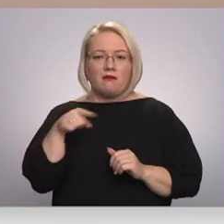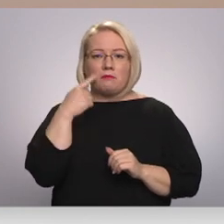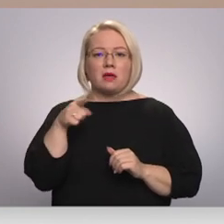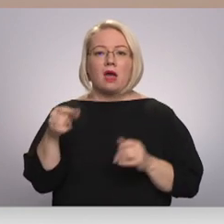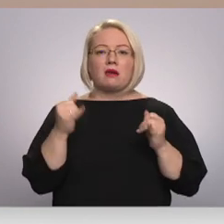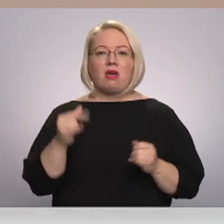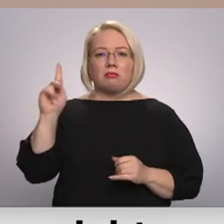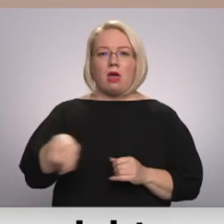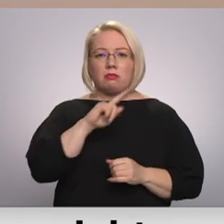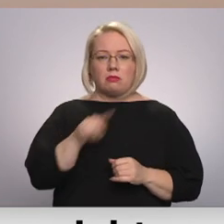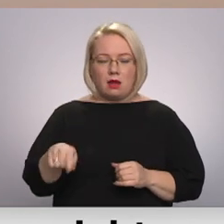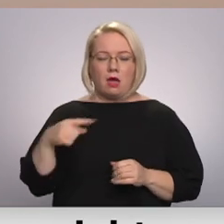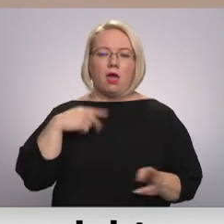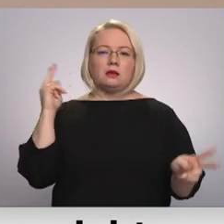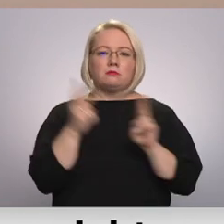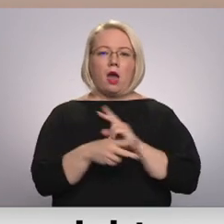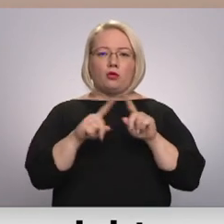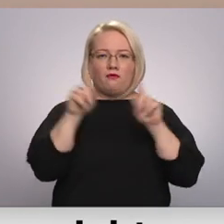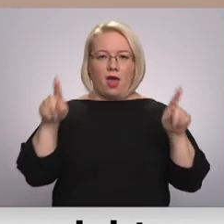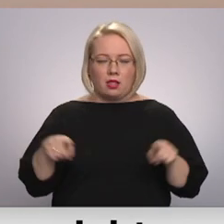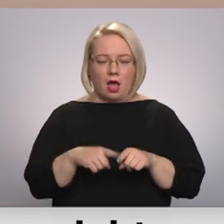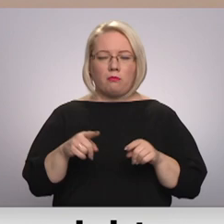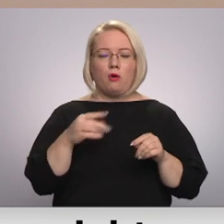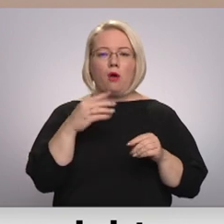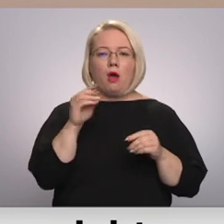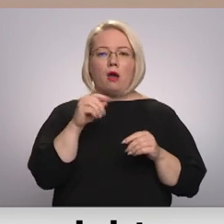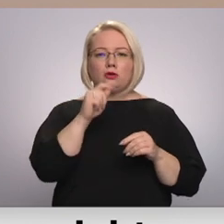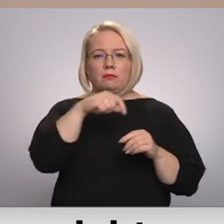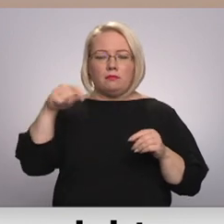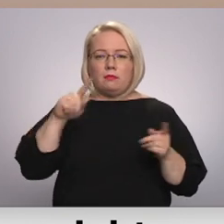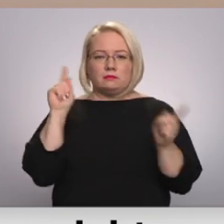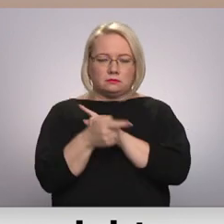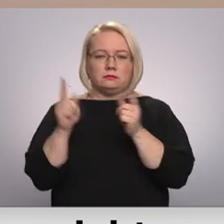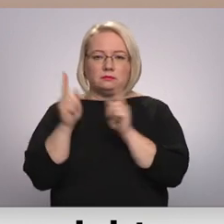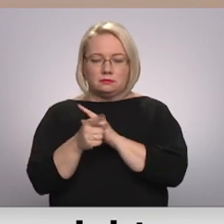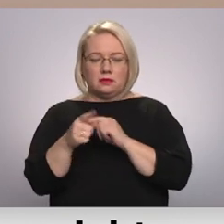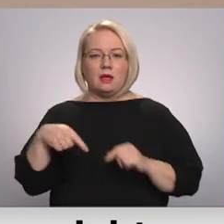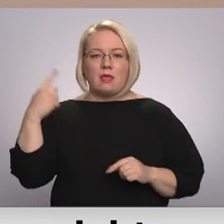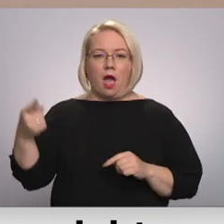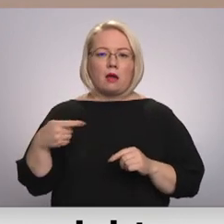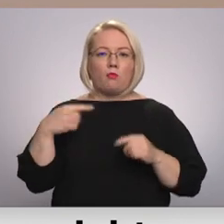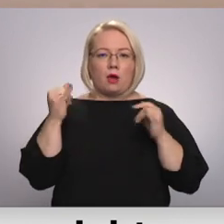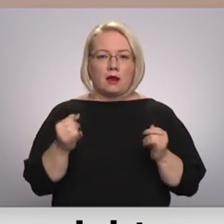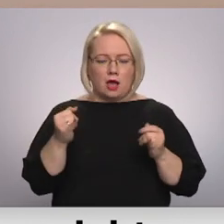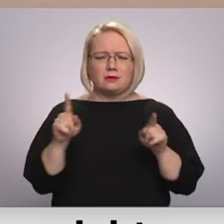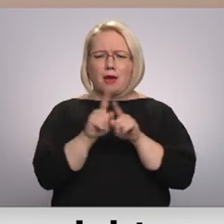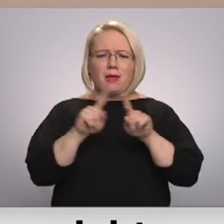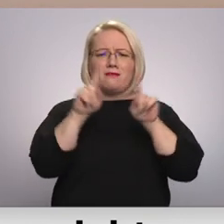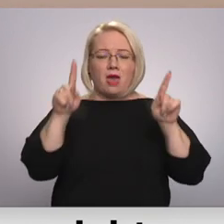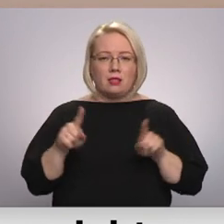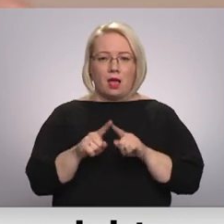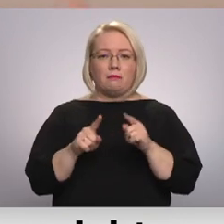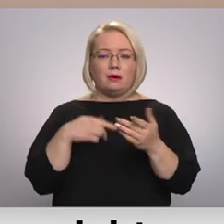beņķis nedara. Es atkal mainu veidlapu katrā vietā pārakstot summu vārdiem. Es aizsūtu nākamo beņķi ar visu to pašu veidlapu, ir.